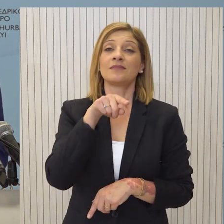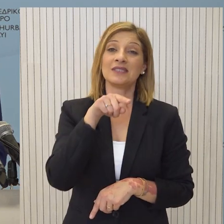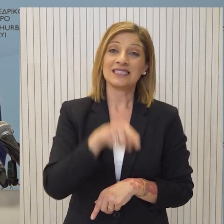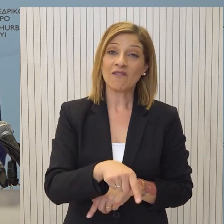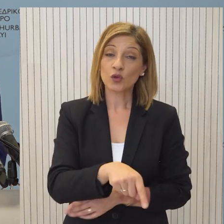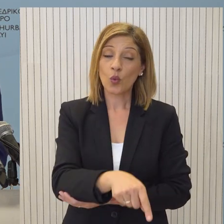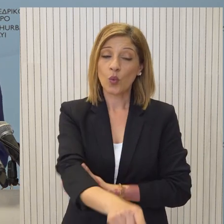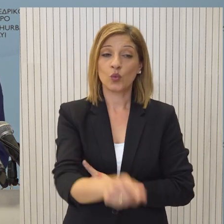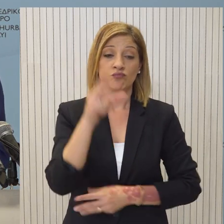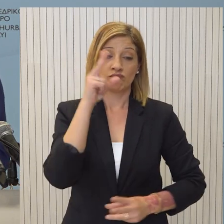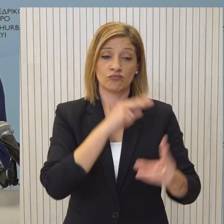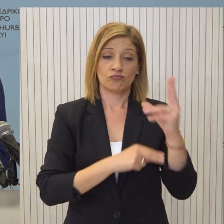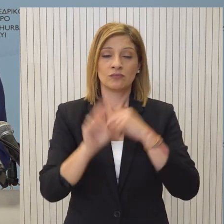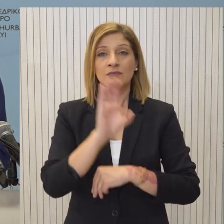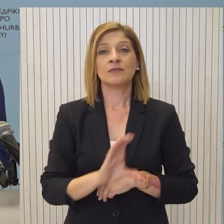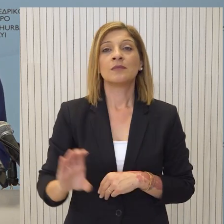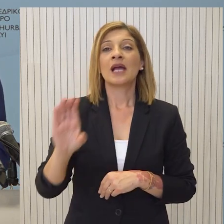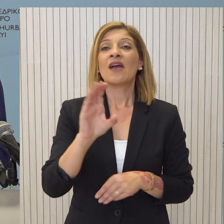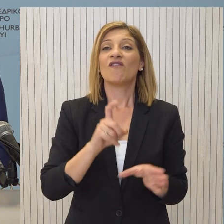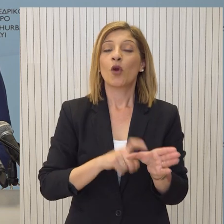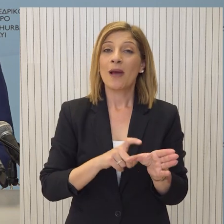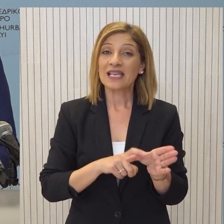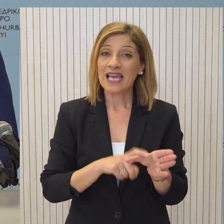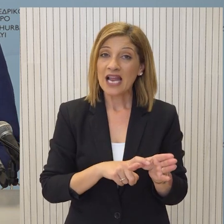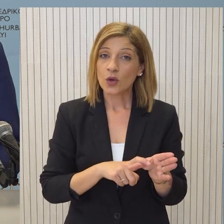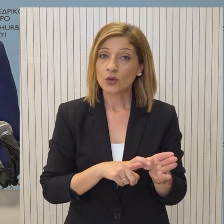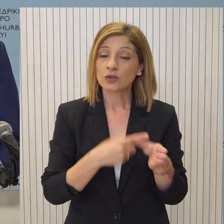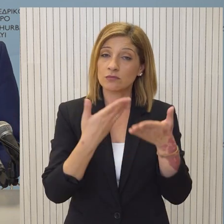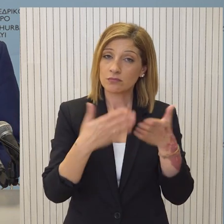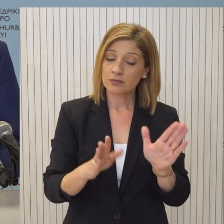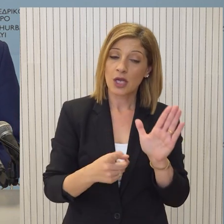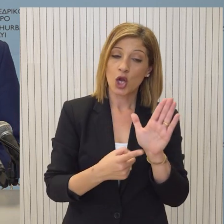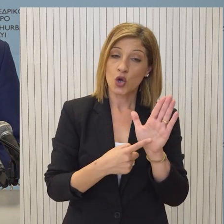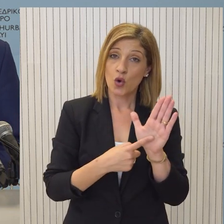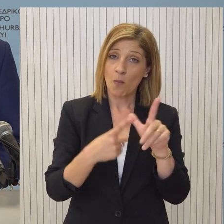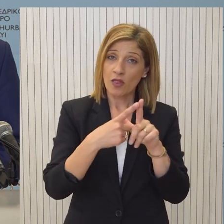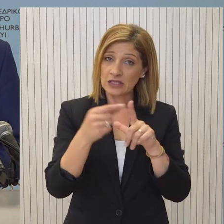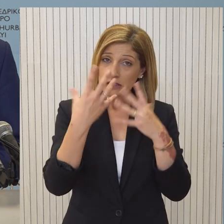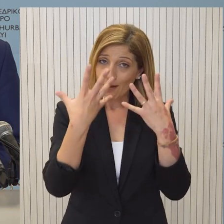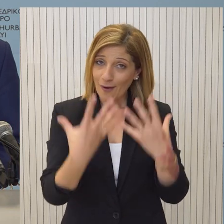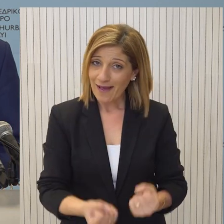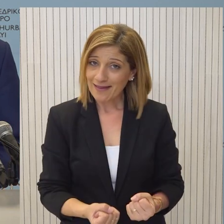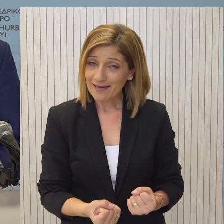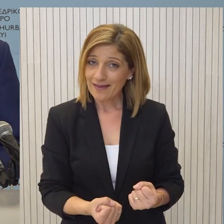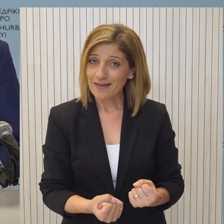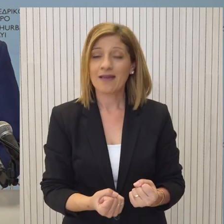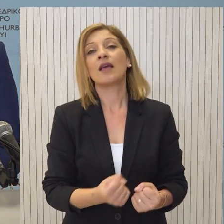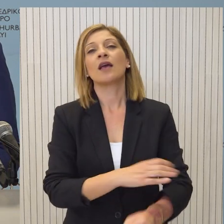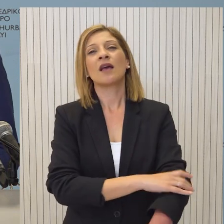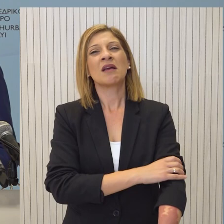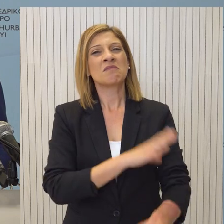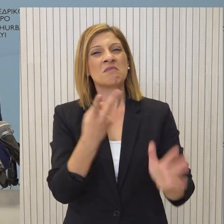συζητείται σήμερα σε επίπεδο Ευρωπαϊκής Ένωσης, είναι ήδη υπάρχει σχετική νομοθεσία στην Κυπριακή Δημοκρατία, αν δεν κάνω λάθος, από το